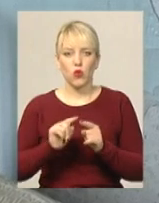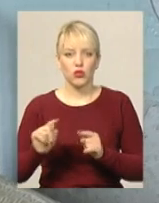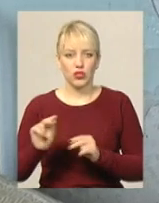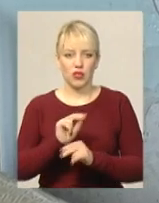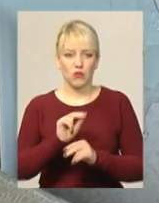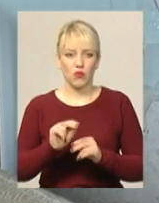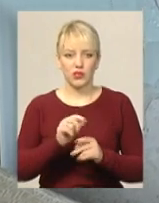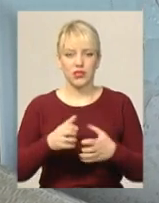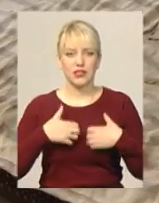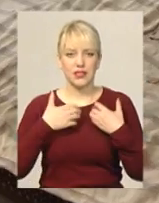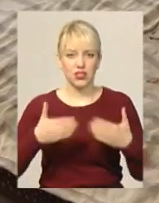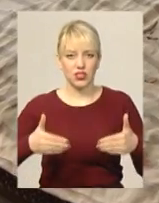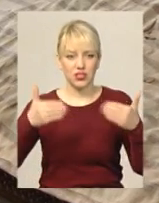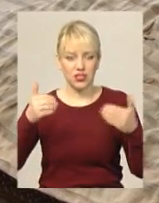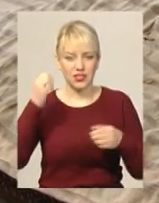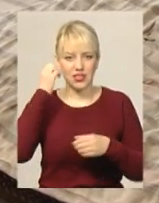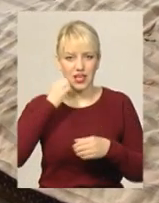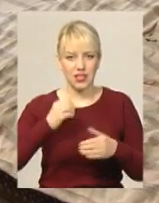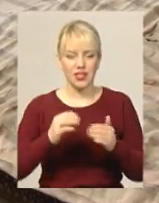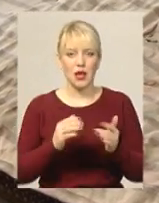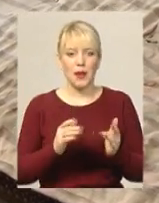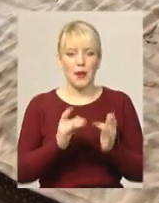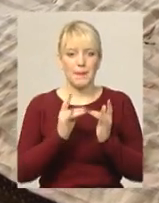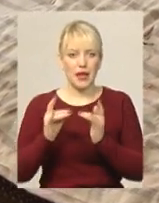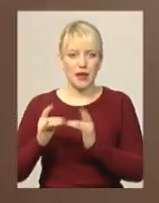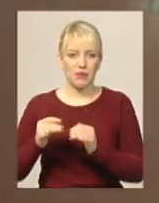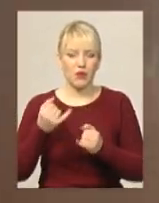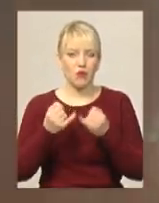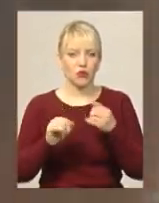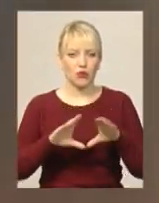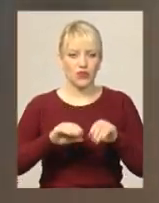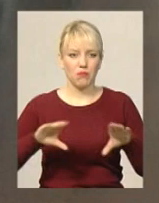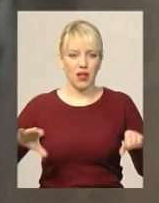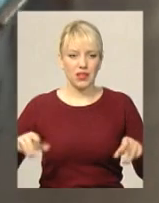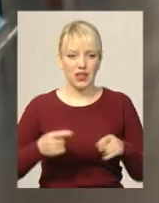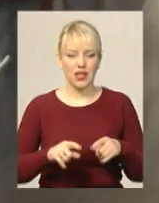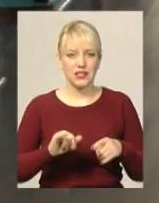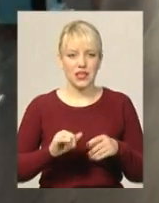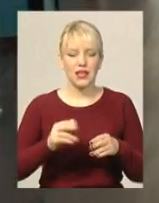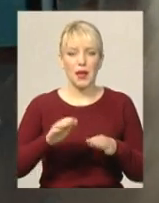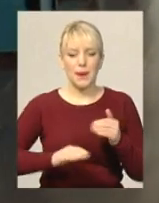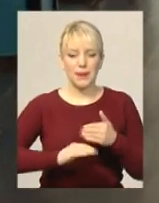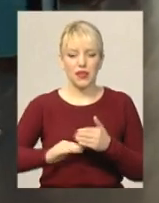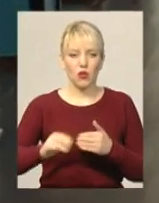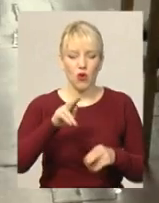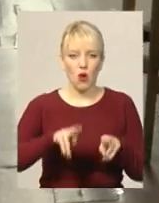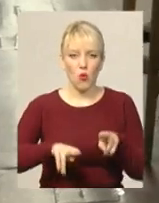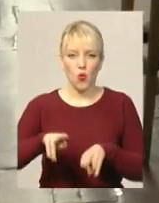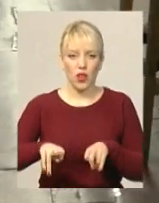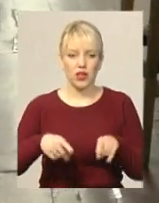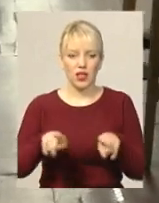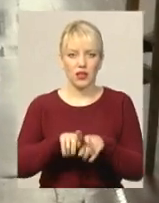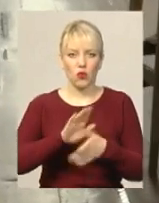Обдерті стіни, старі меблі, пожовтлі з дірками матраци, а підлога у металевих латках У таких умовах зараз перебувають пацієнти